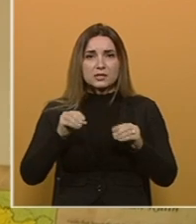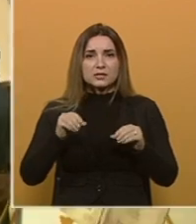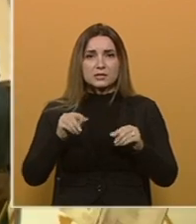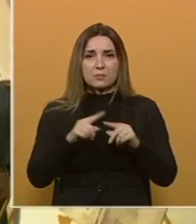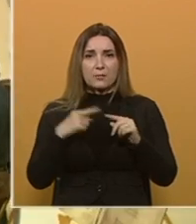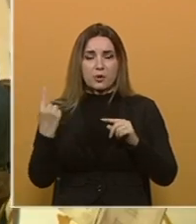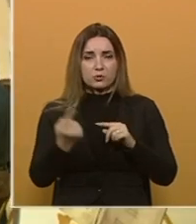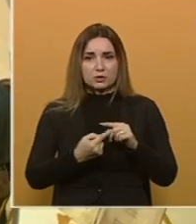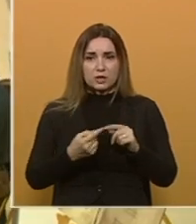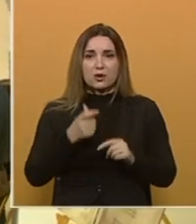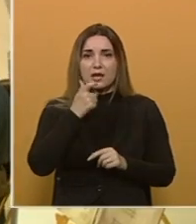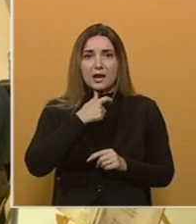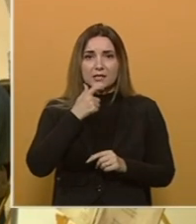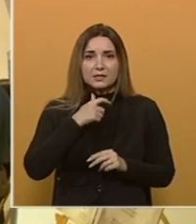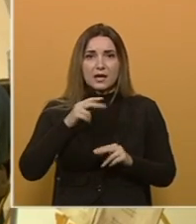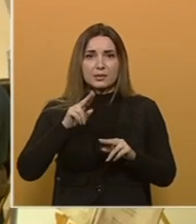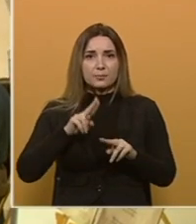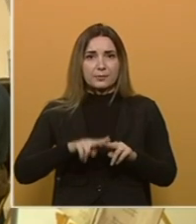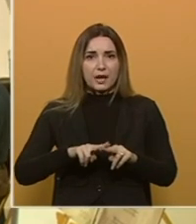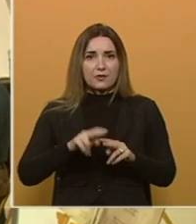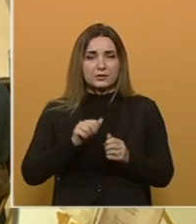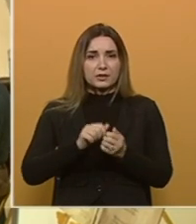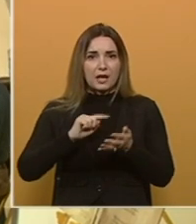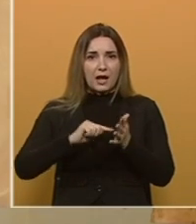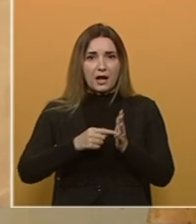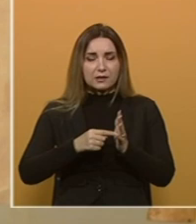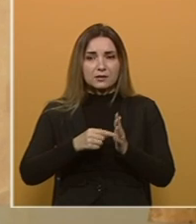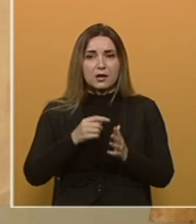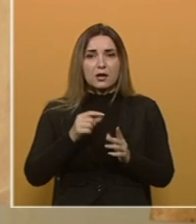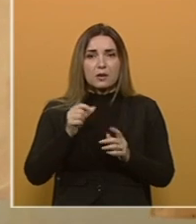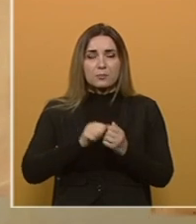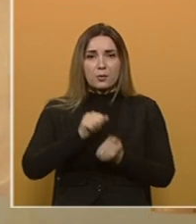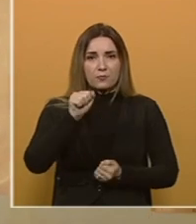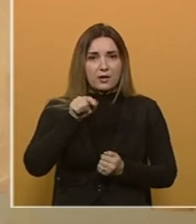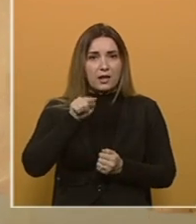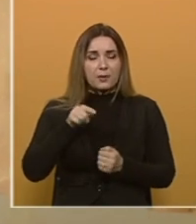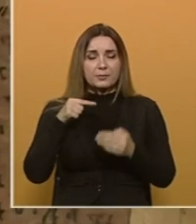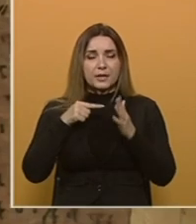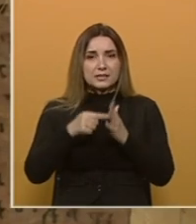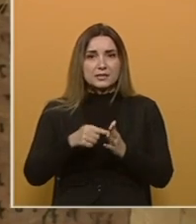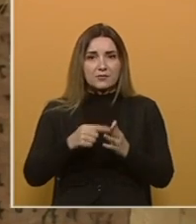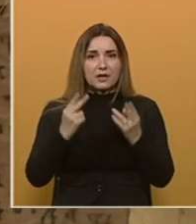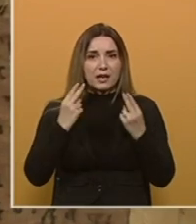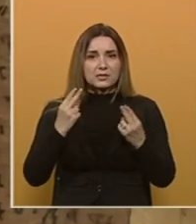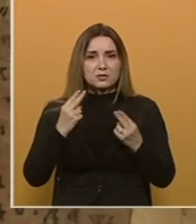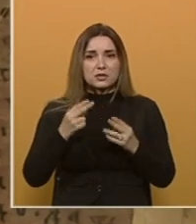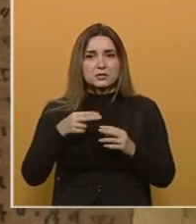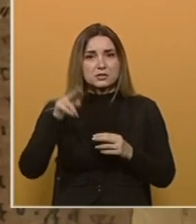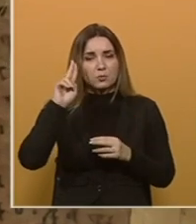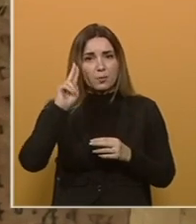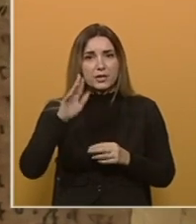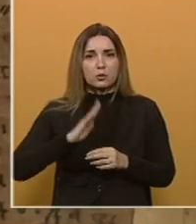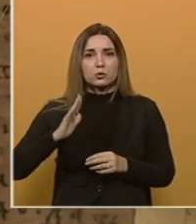u okruženju. Najstariji pravni akt na južnoslavinskom prostoru povelja Kulina Bana predstavlja i najznačajniji spomenik